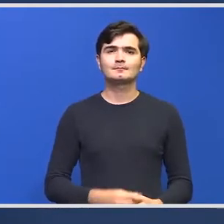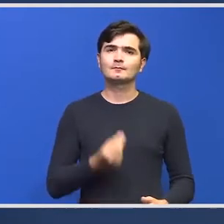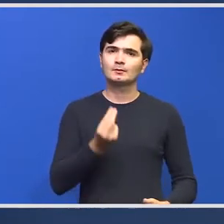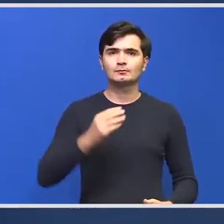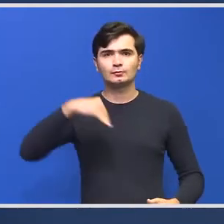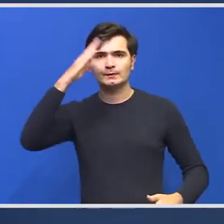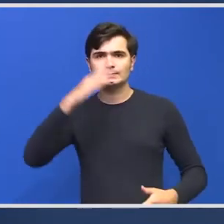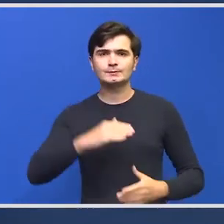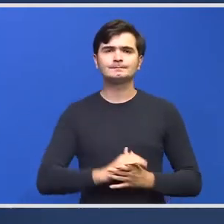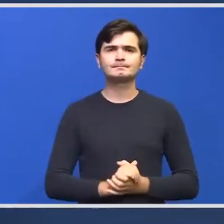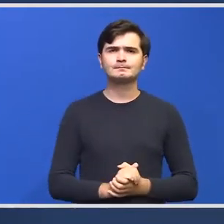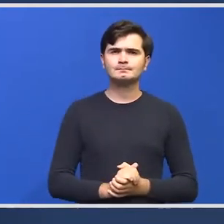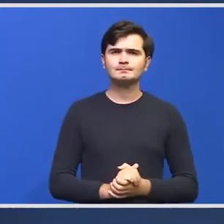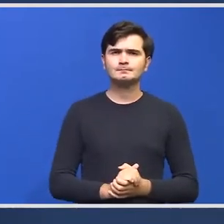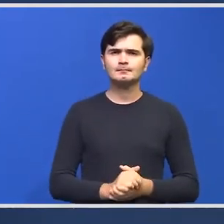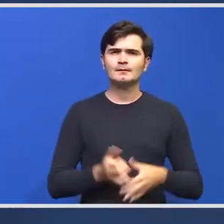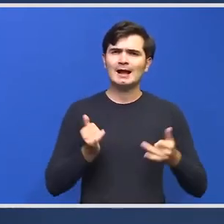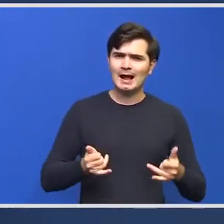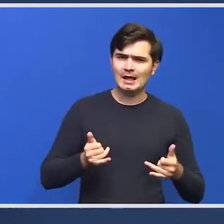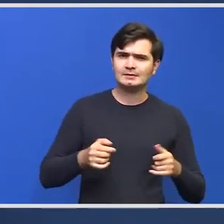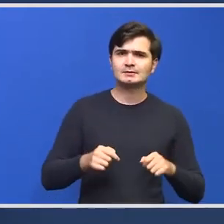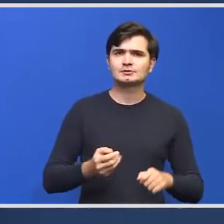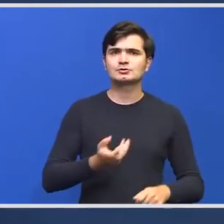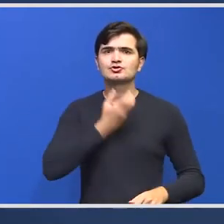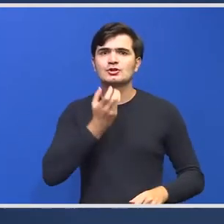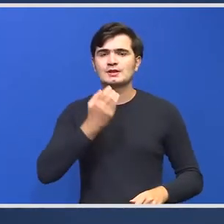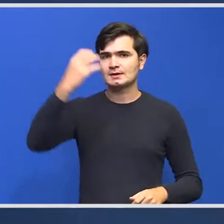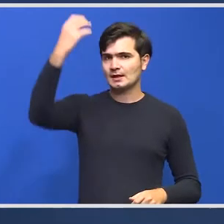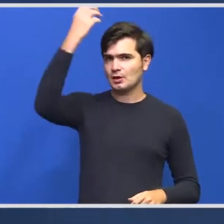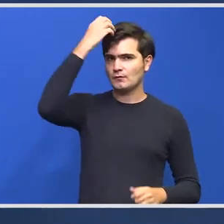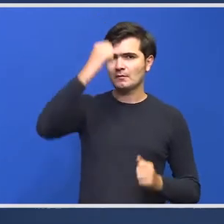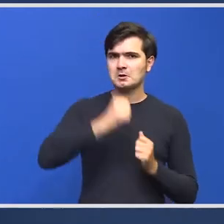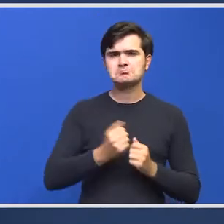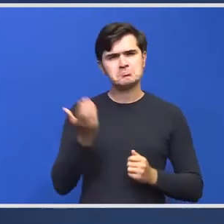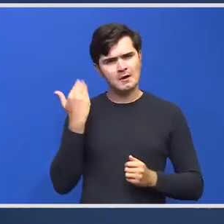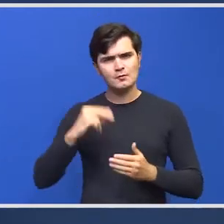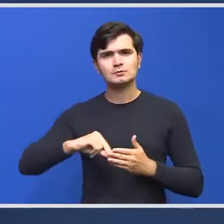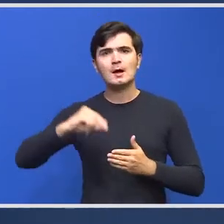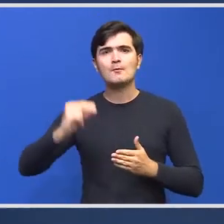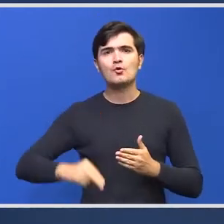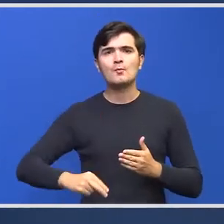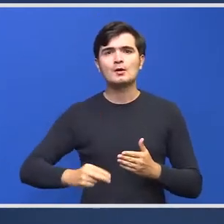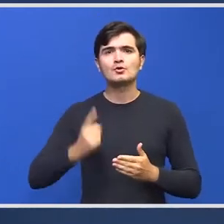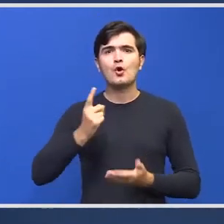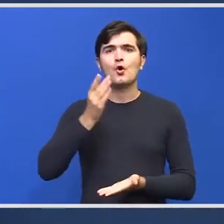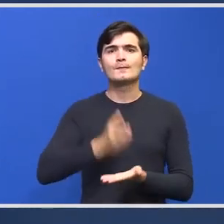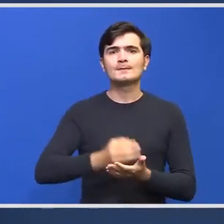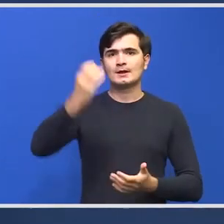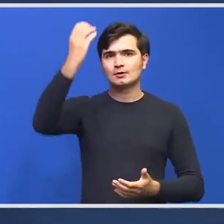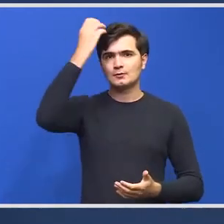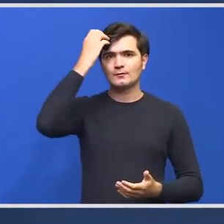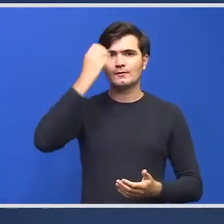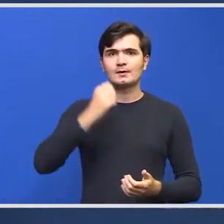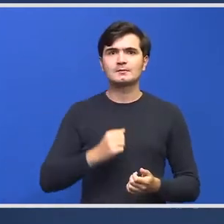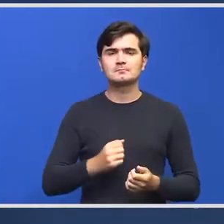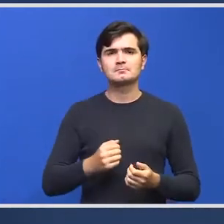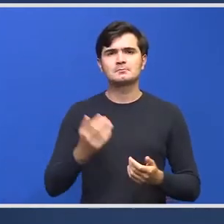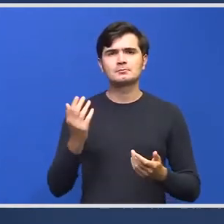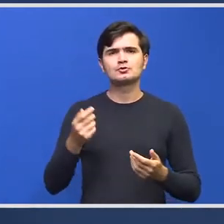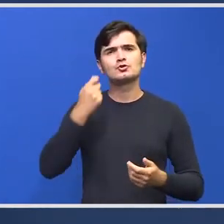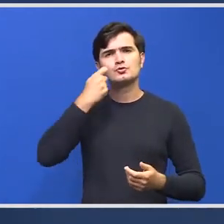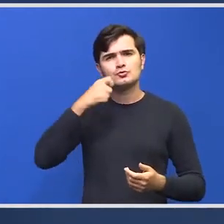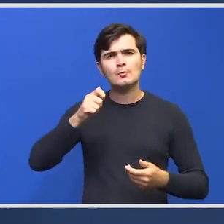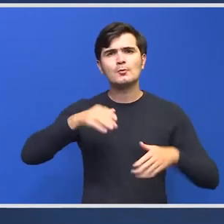Bună ziua! Astăzi, înședința de guvern, a fost aprobată o tără de guvern pe care a vă detaliat